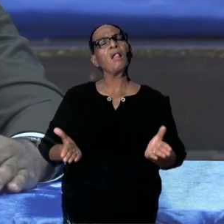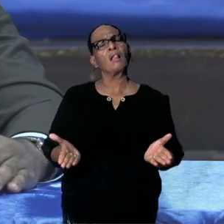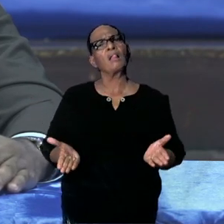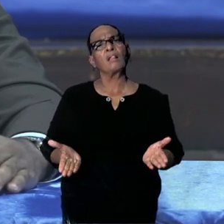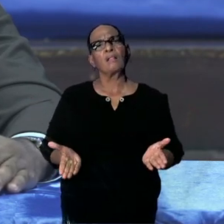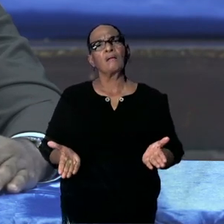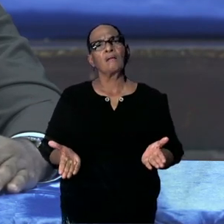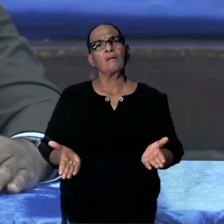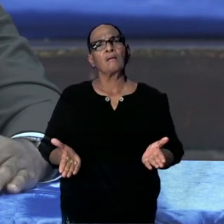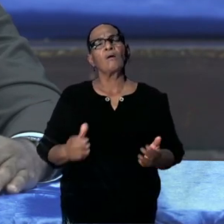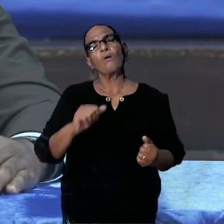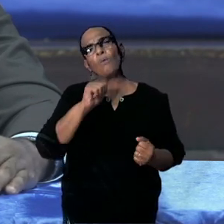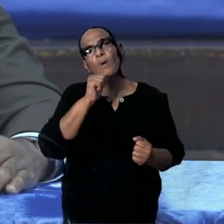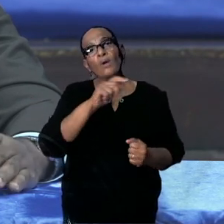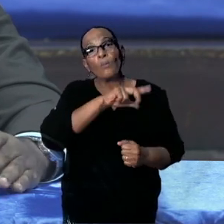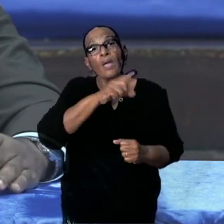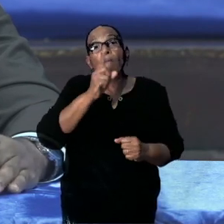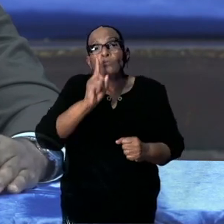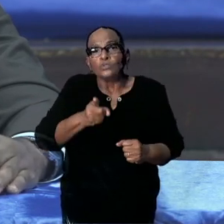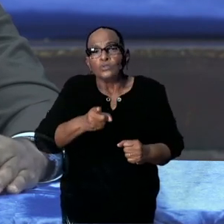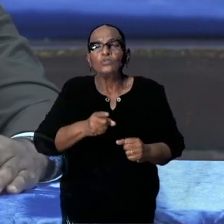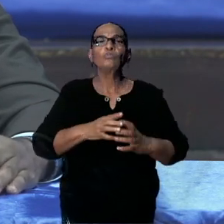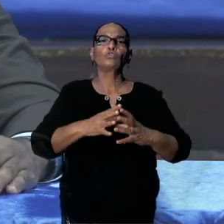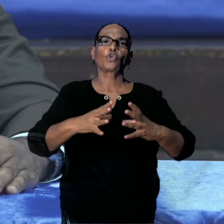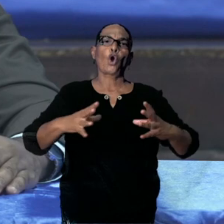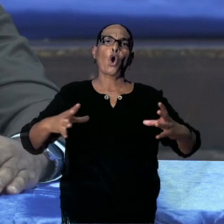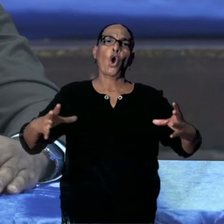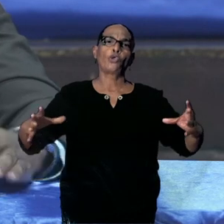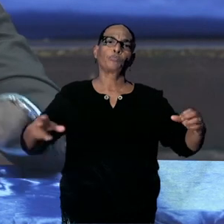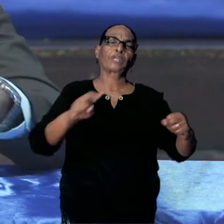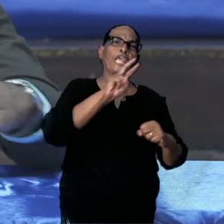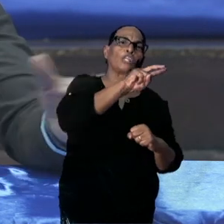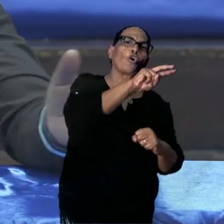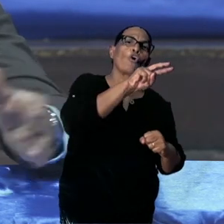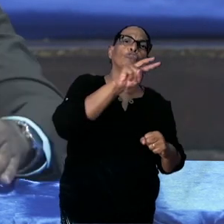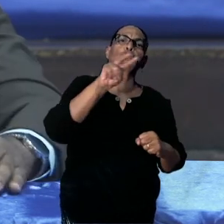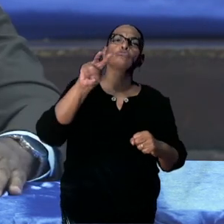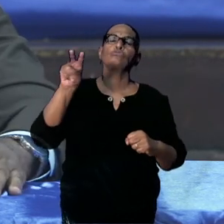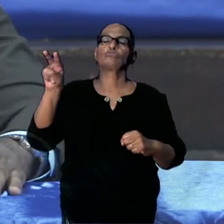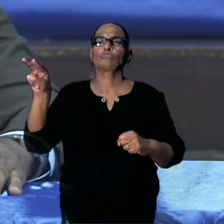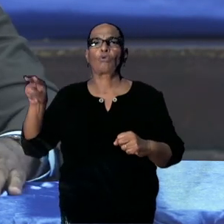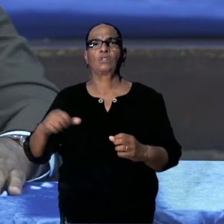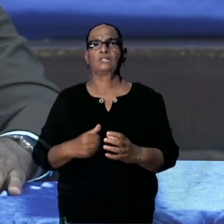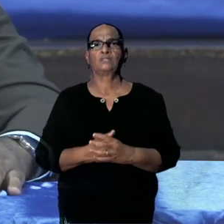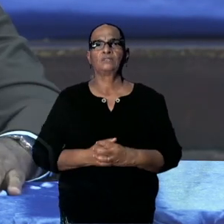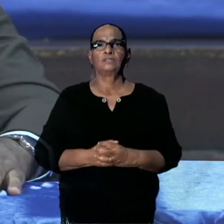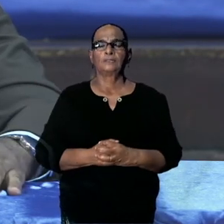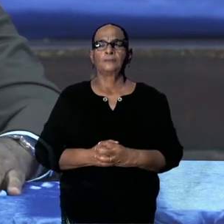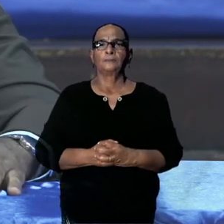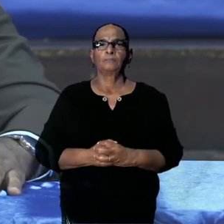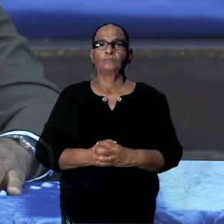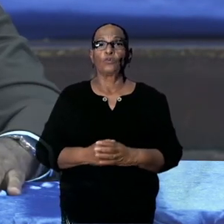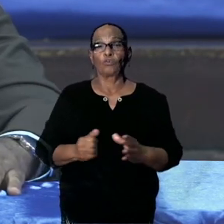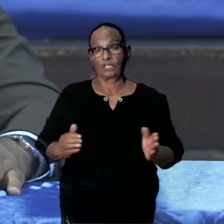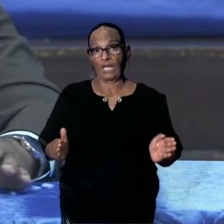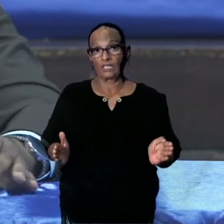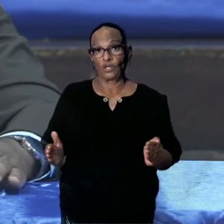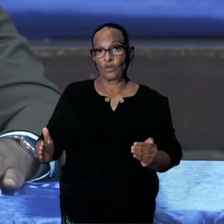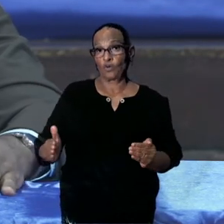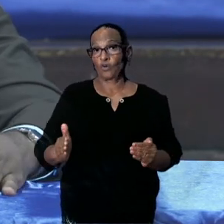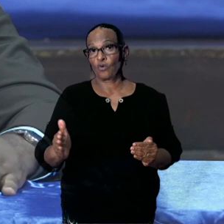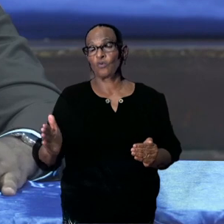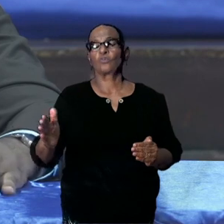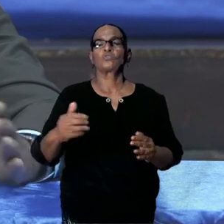Wat we moeten doen is natuurlijk uitbreiden. Om verder naar de kust toe ook die